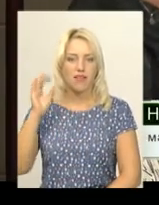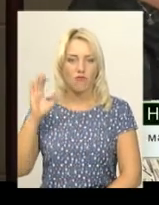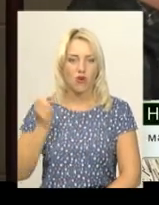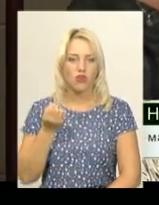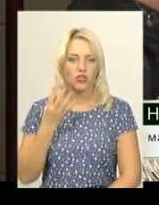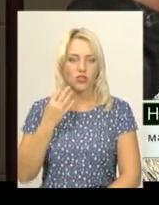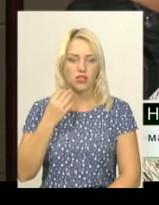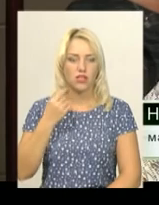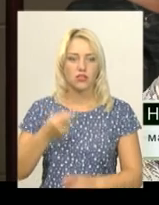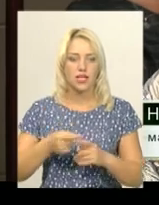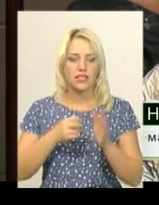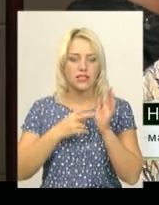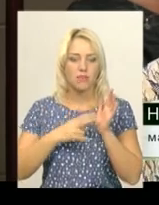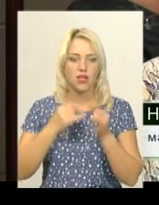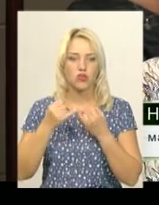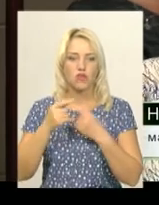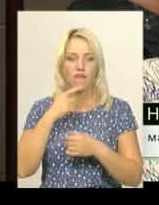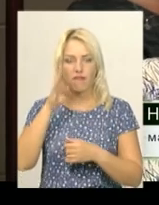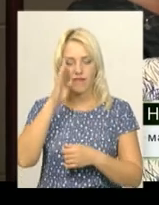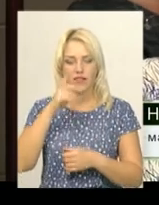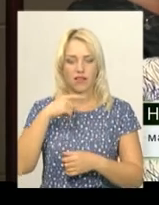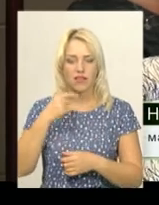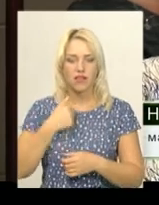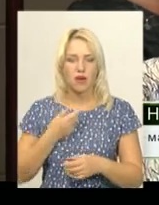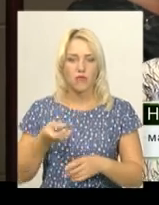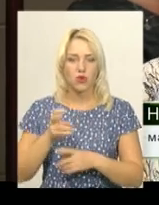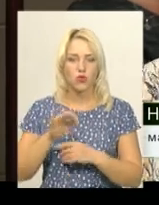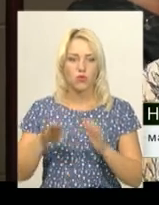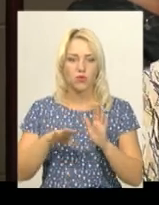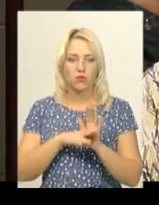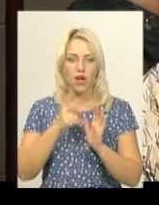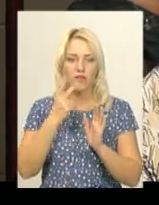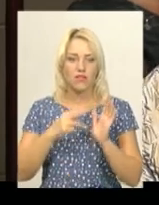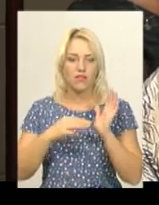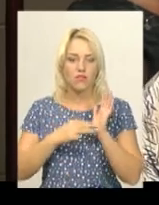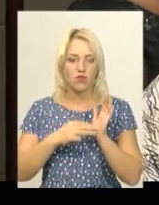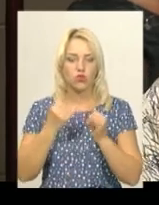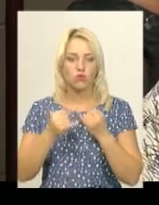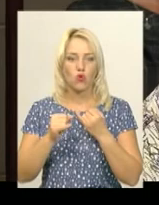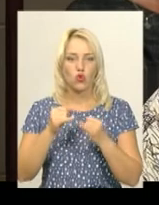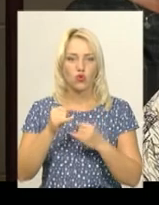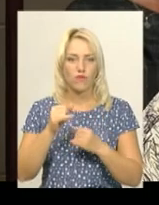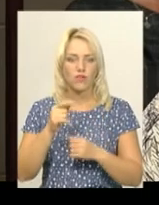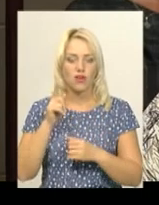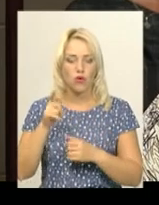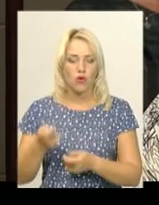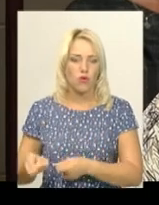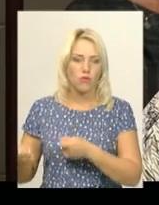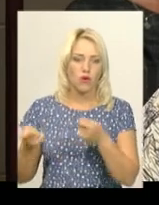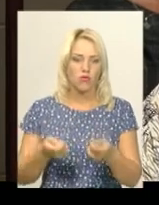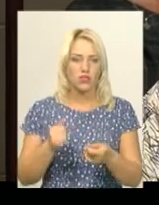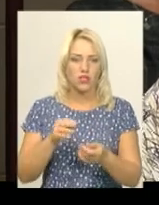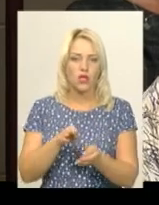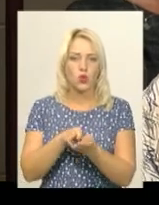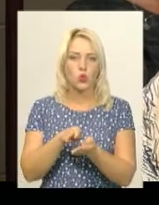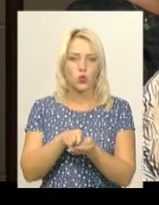він казав, мамочка, я прийду вже відпустку, а 28-го жодня його вже привезли у труні.